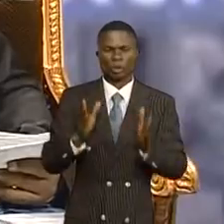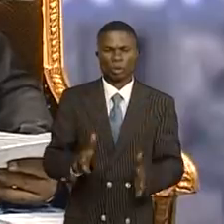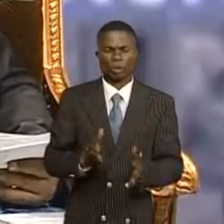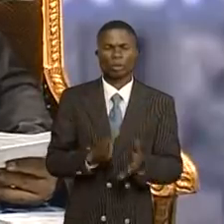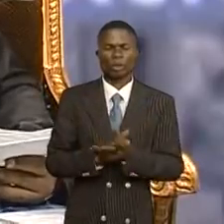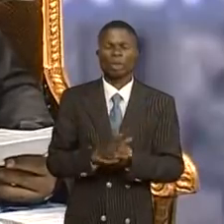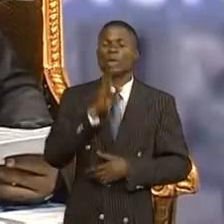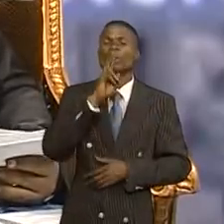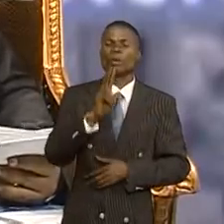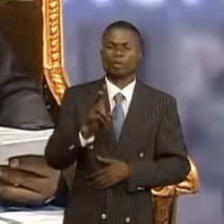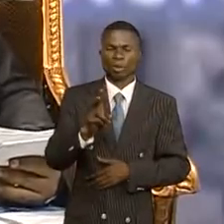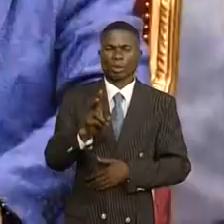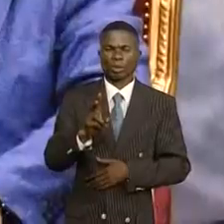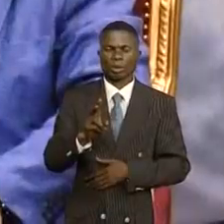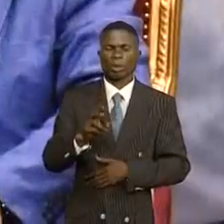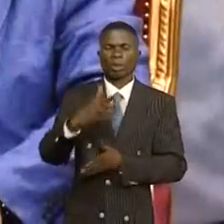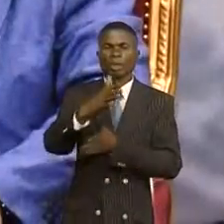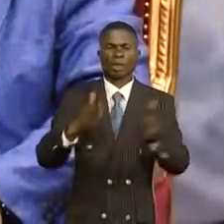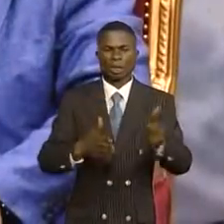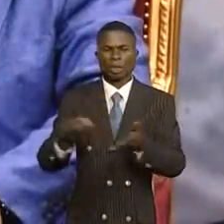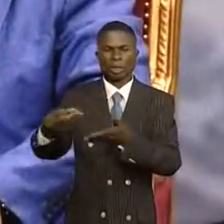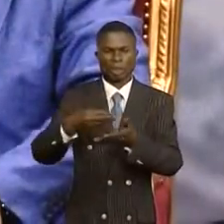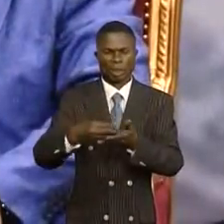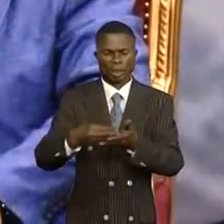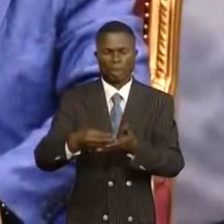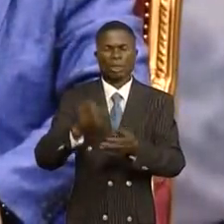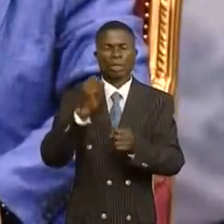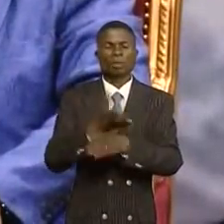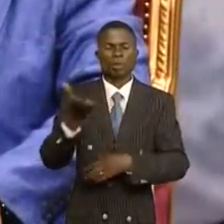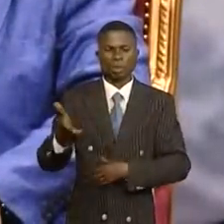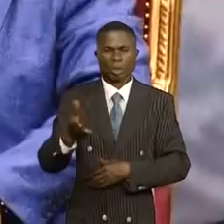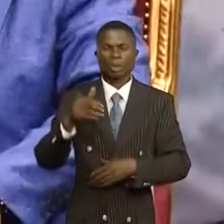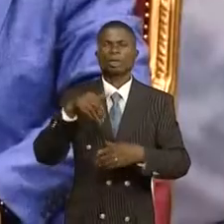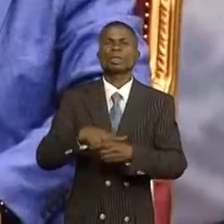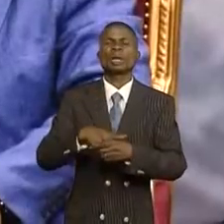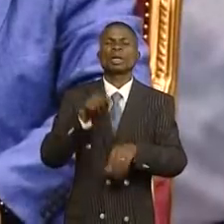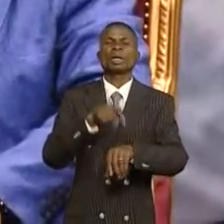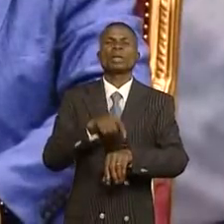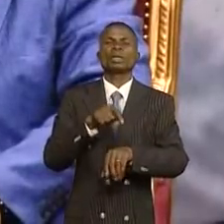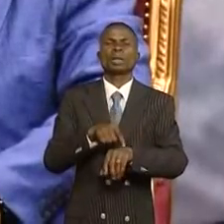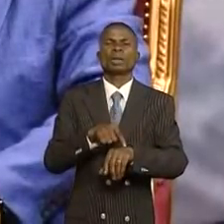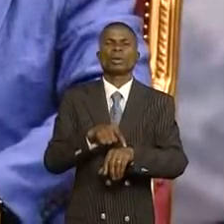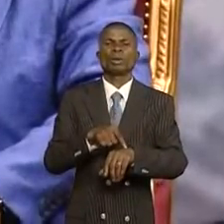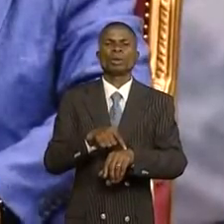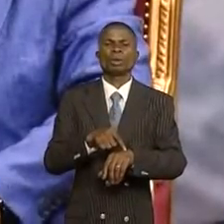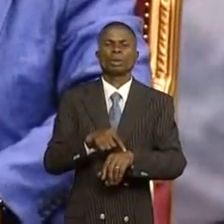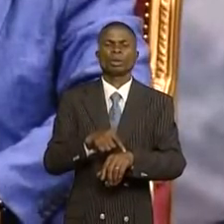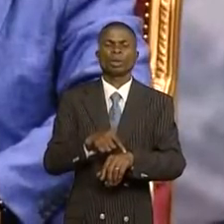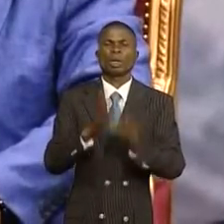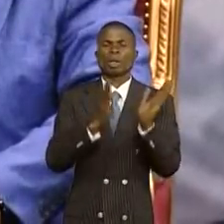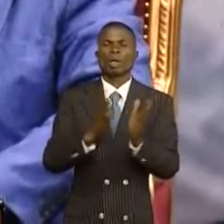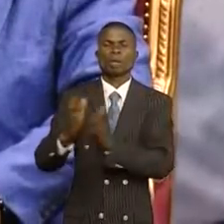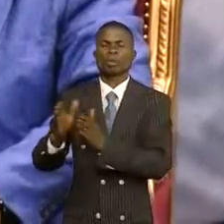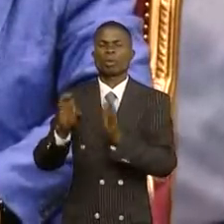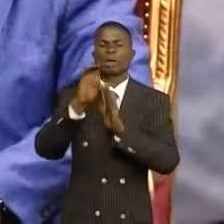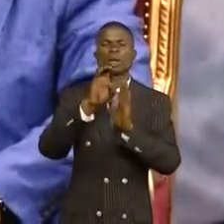réellement ? La réalité,'est que les recettes, on les a saucissonnées. À partir du moment où, lors de l'élaboration de